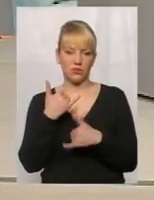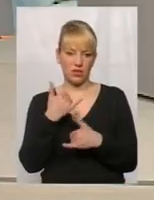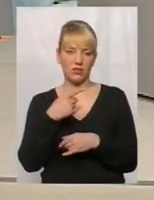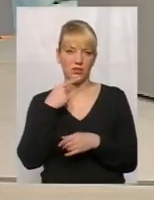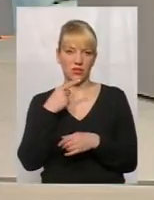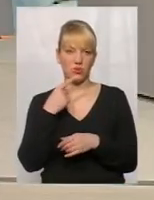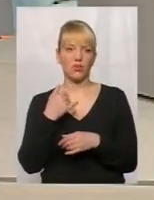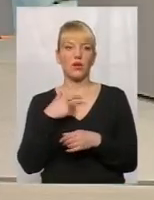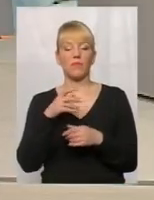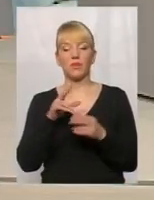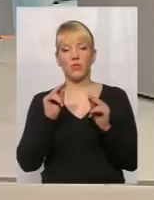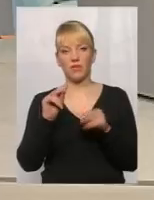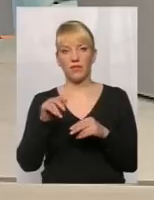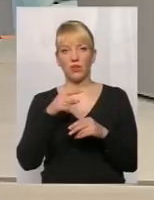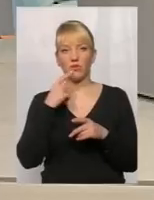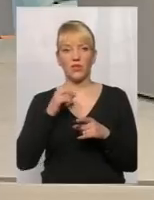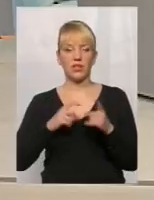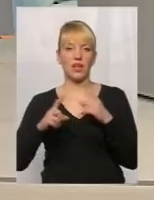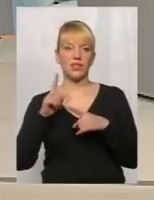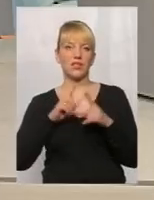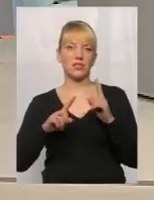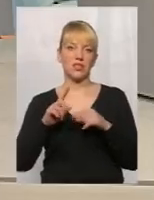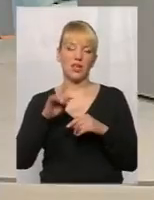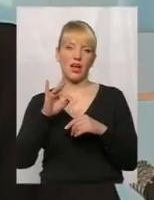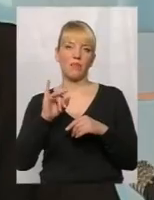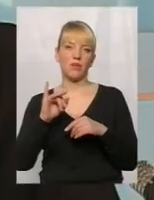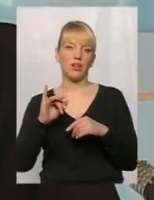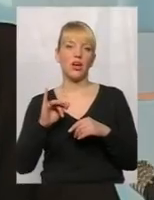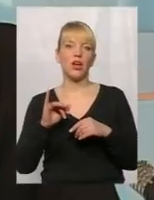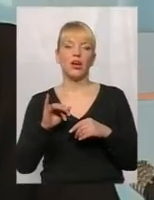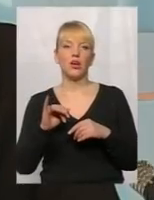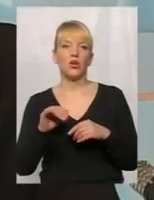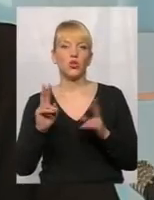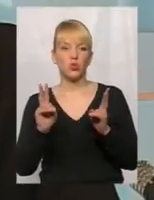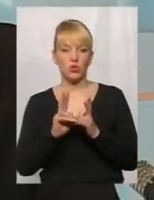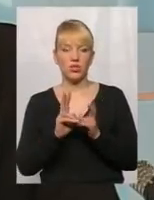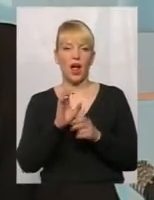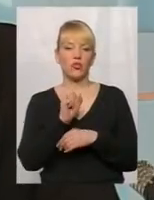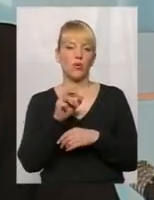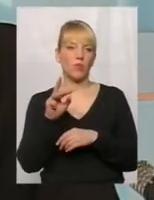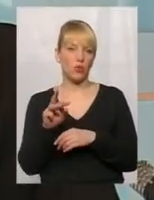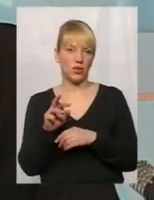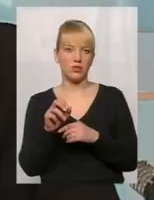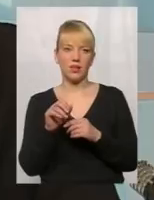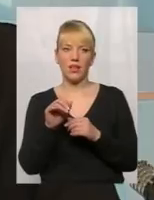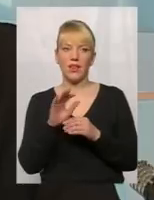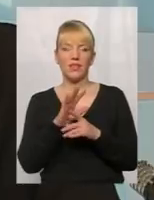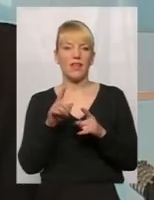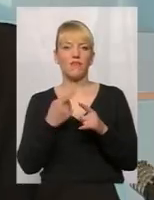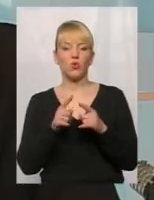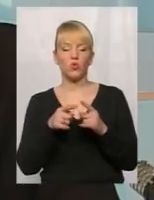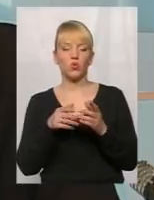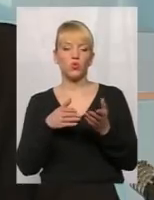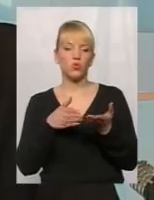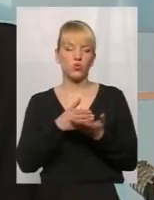говорили ми відверто на засіданніх при зустрічі, що Анатолій Миколаївич просто не в ту сторону сприймав свою енергію.